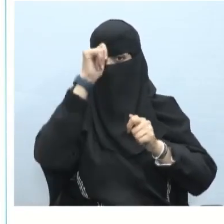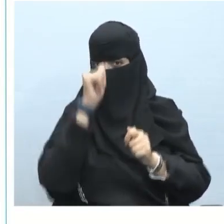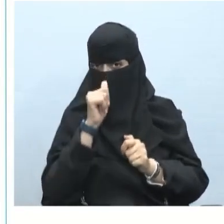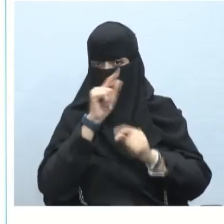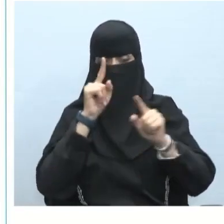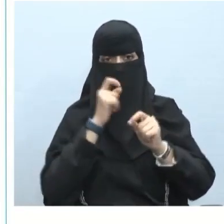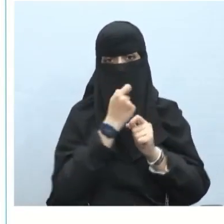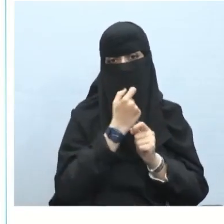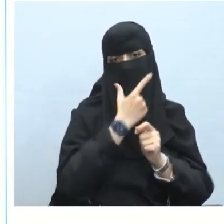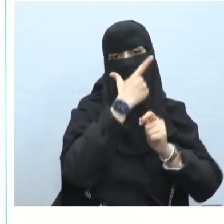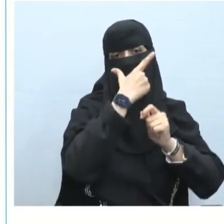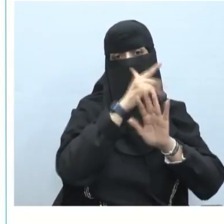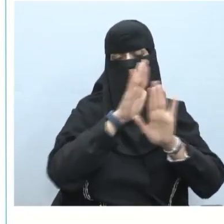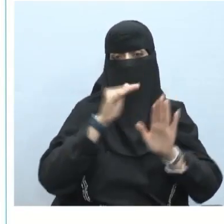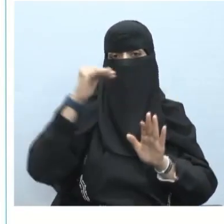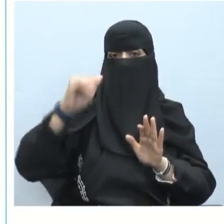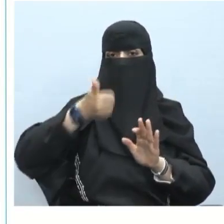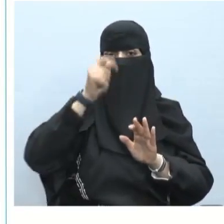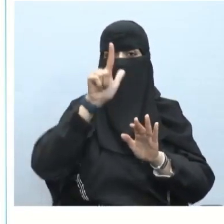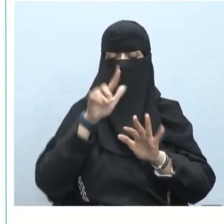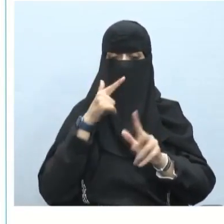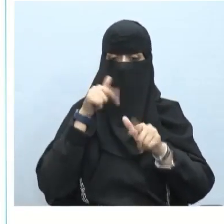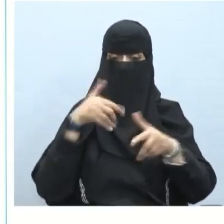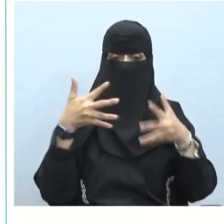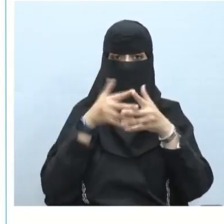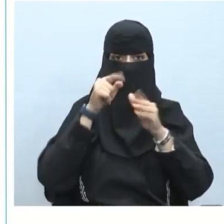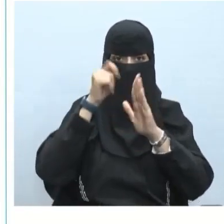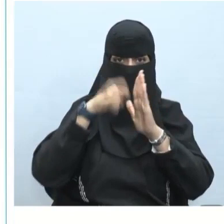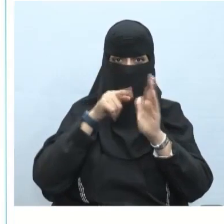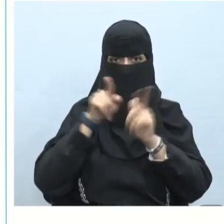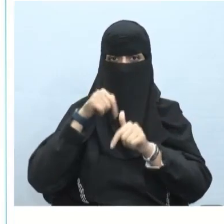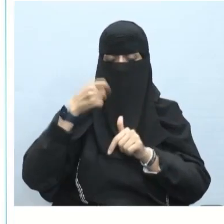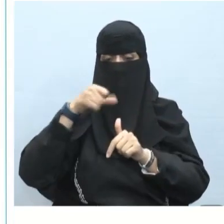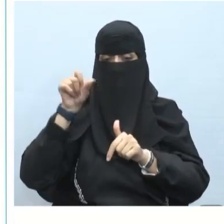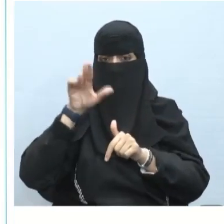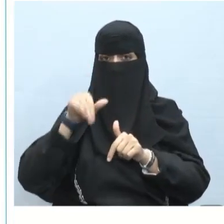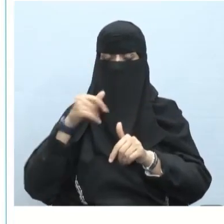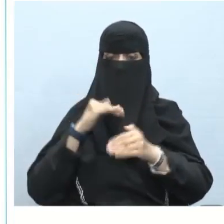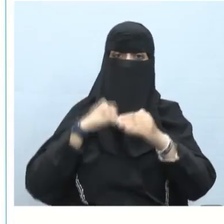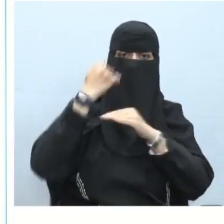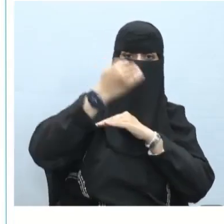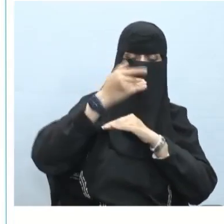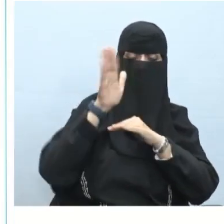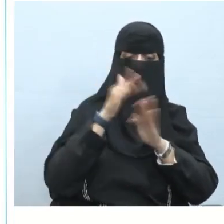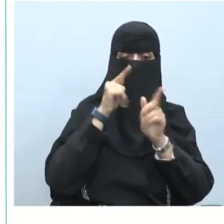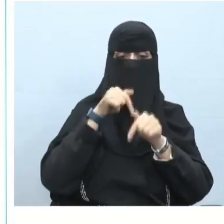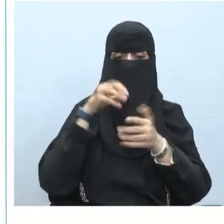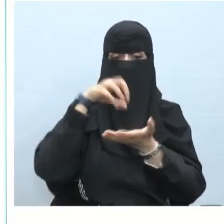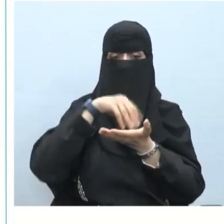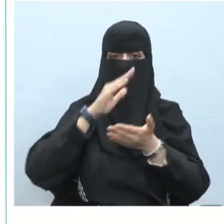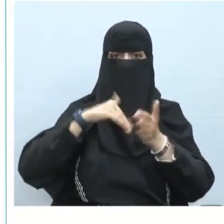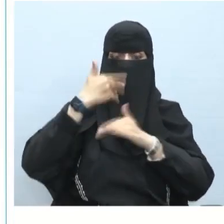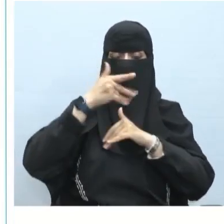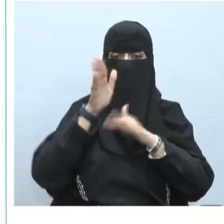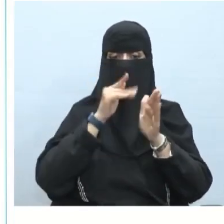على حال منصوبة مثلها إذن اشترك في الحكم فالواو هنا كما قلنا حرف عطف جعلت